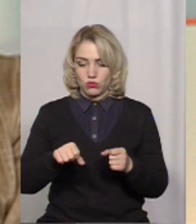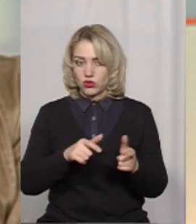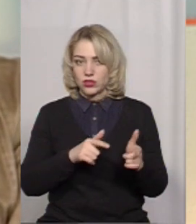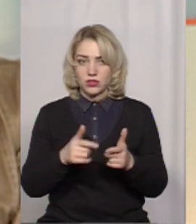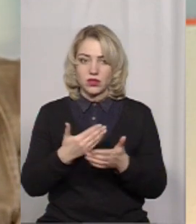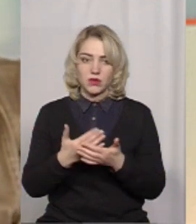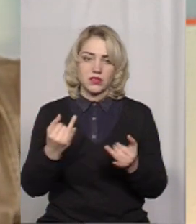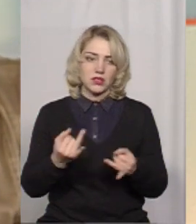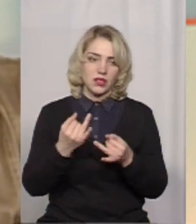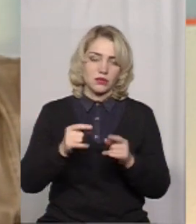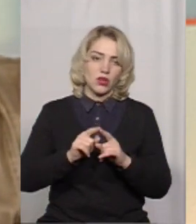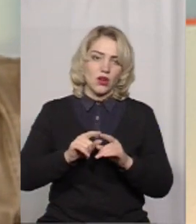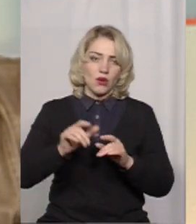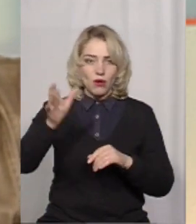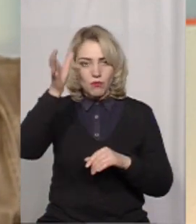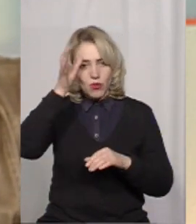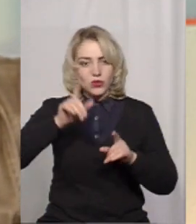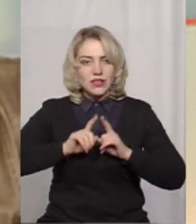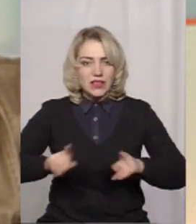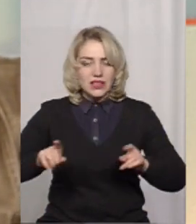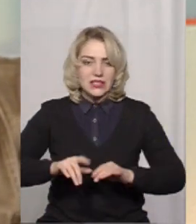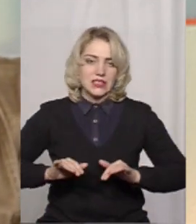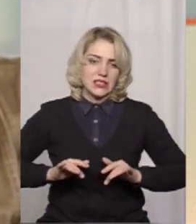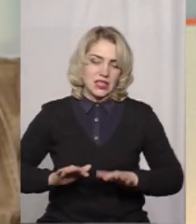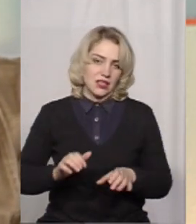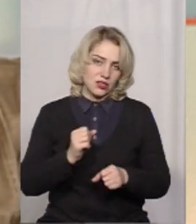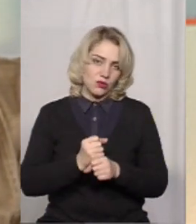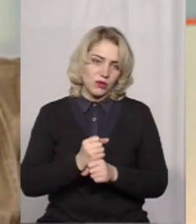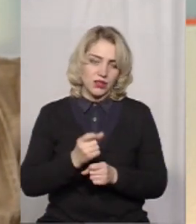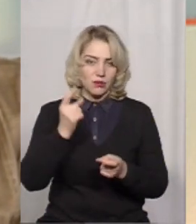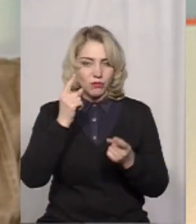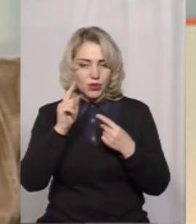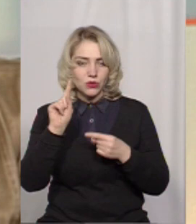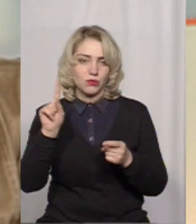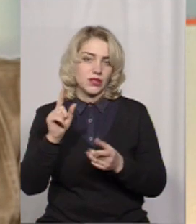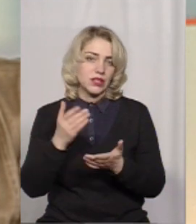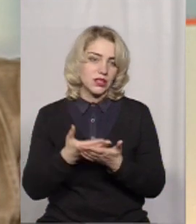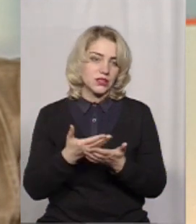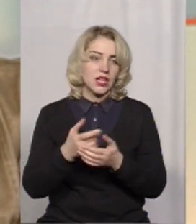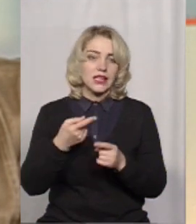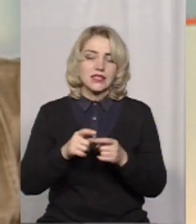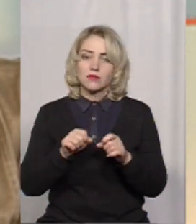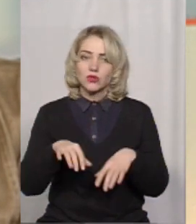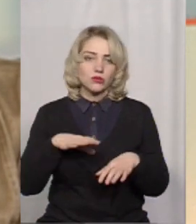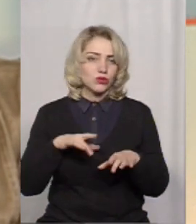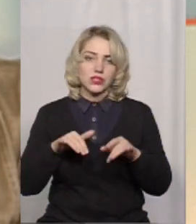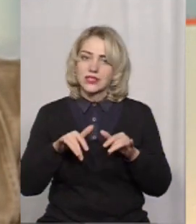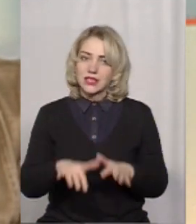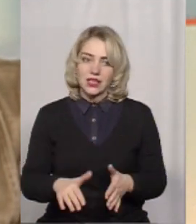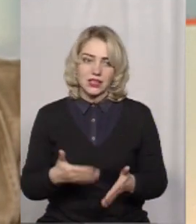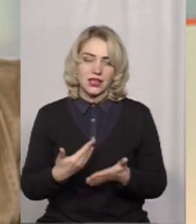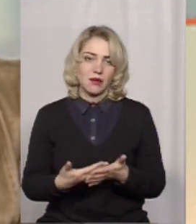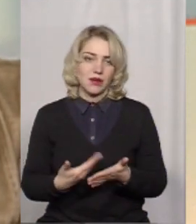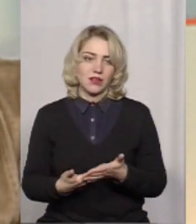можливо, якийсь цікавий просвітницький захід, продумати по цілям сталого розвитку. Це може бути захід, наприклад,